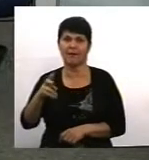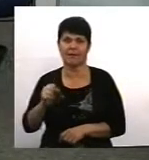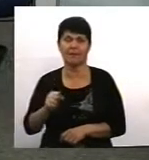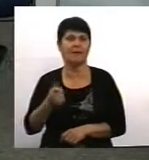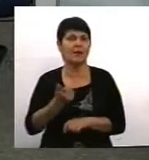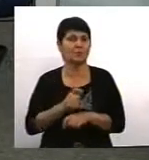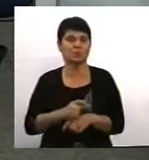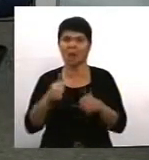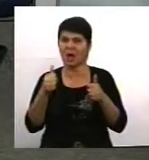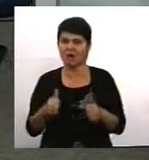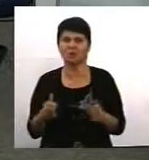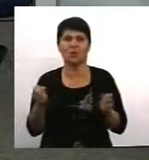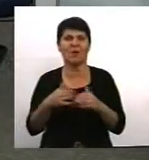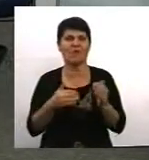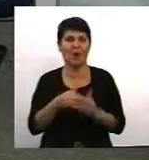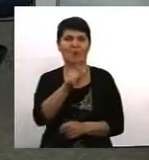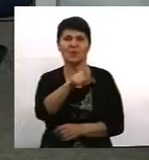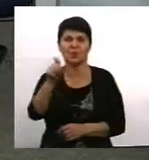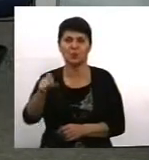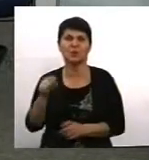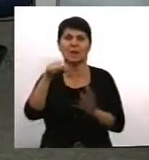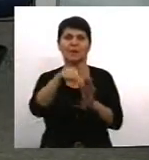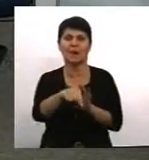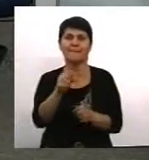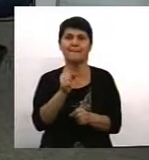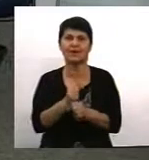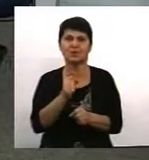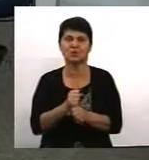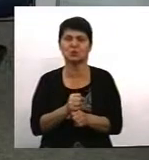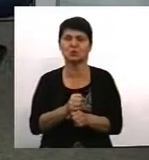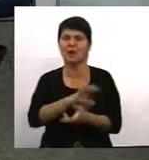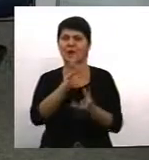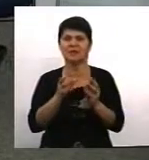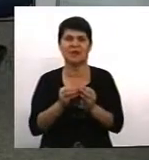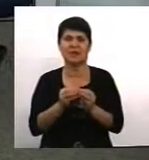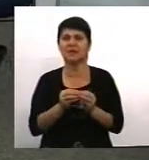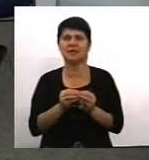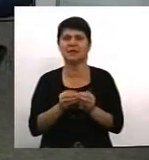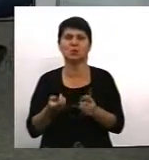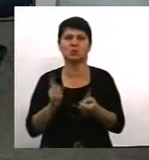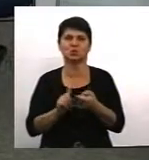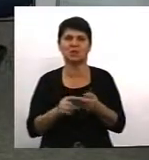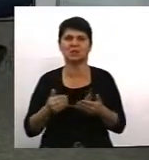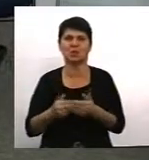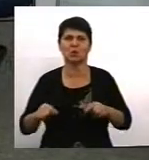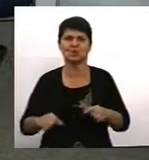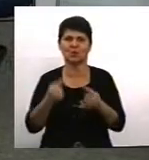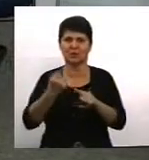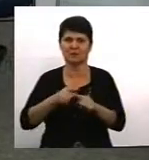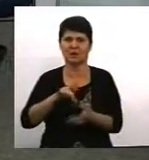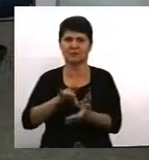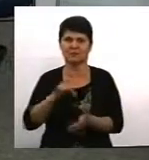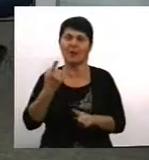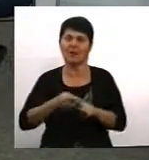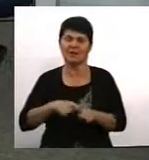Ну, в принципі, я знаю деяких людей, які там працюють, які взагалі долучалися до створення цих центрів. І це важливо. Це важливо,